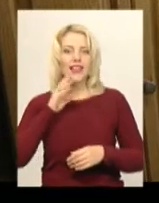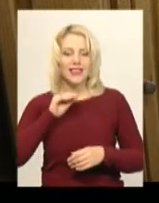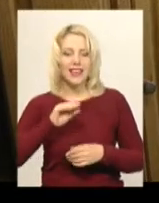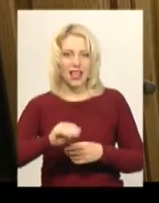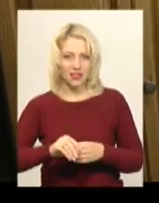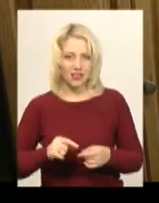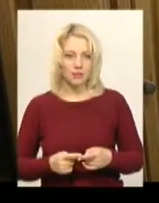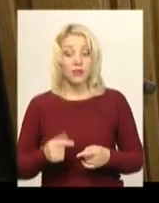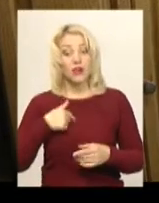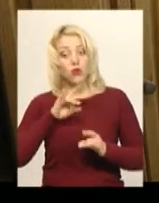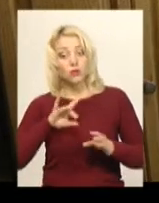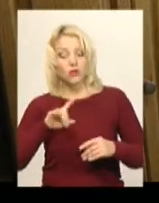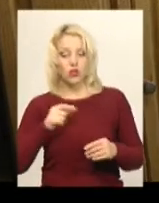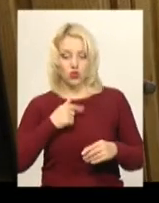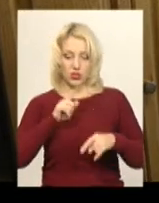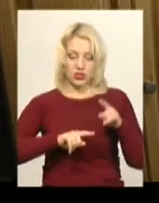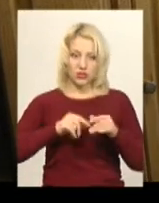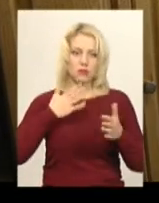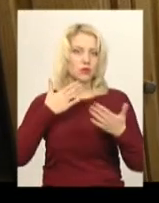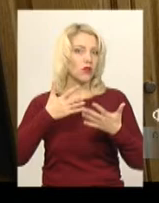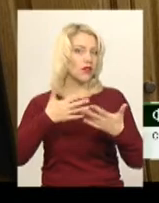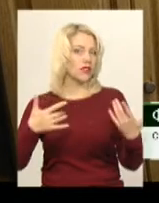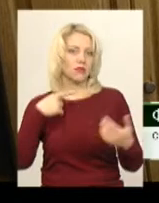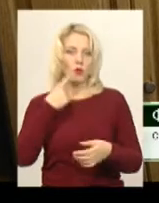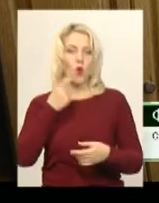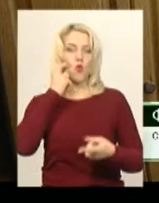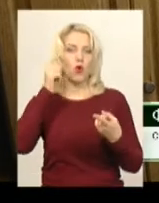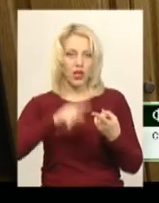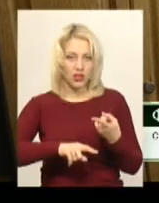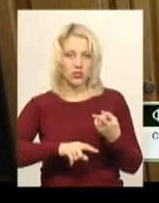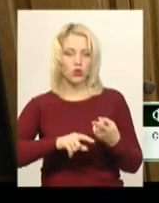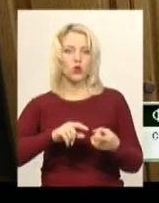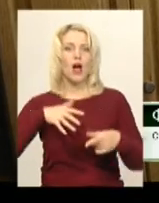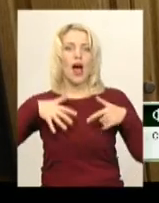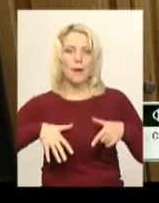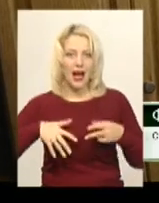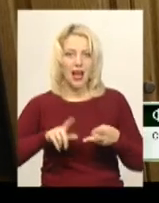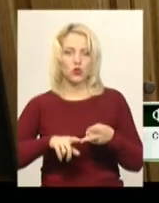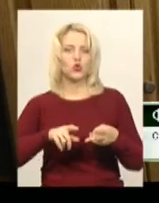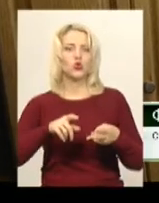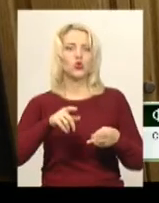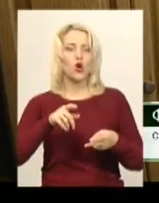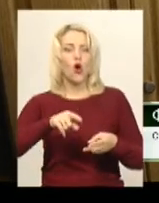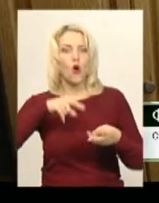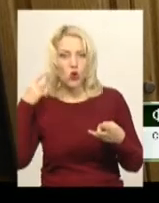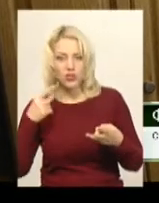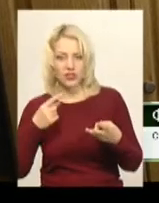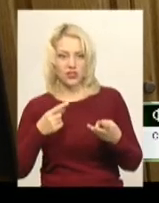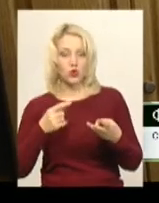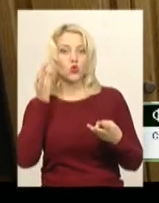Чергінзія розповідає, з рідними спілкується різними мовами. Українською, абхазською, російською, ще